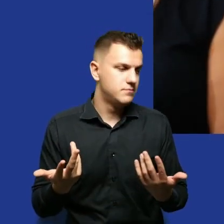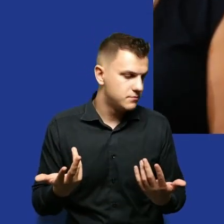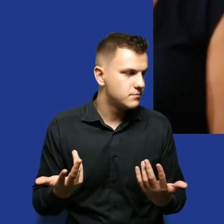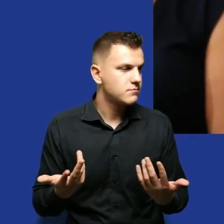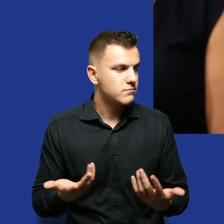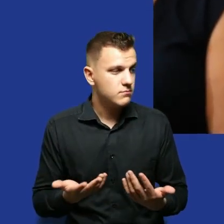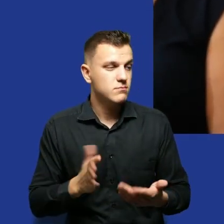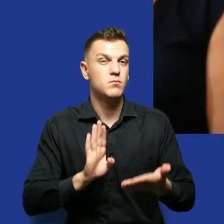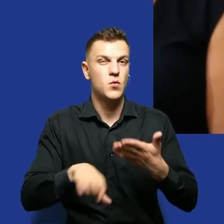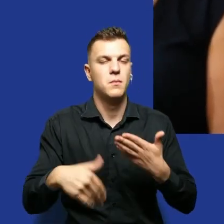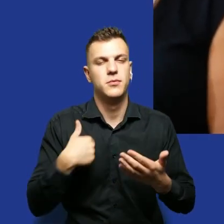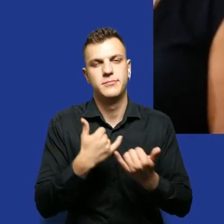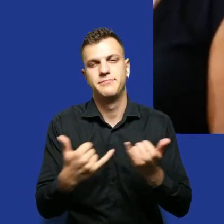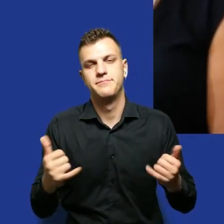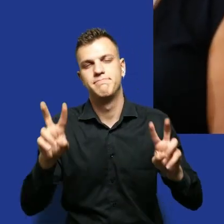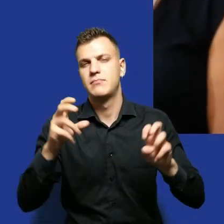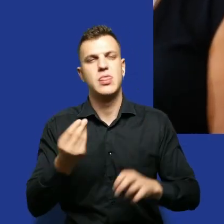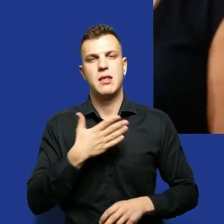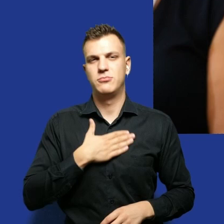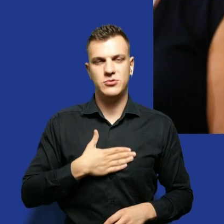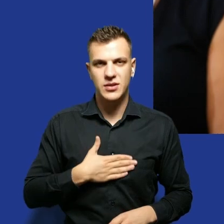nieprzyjemności włącznie z